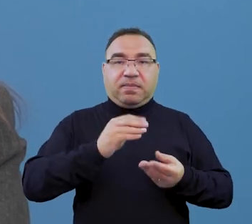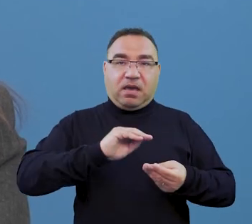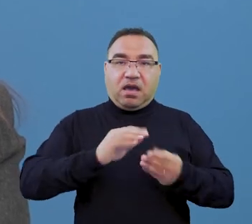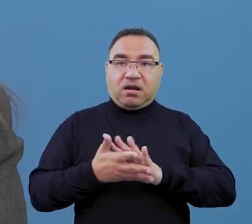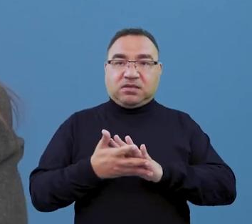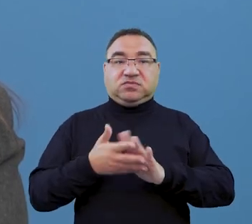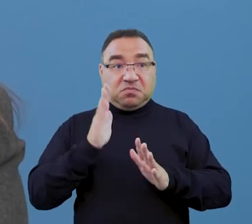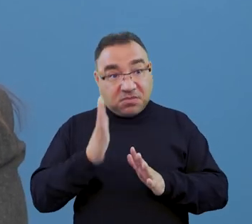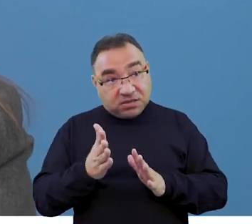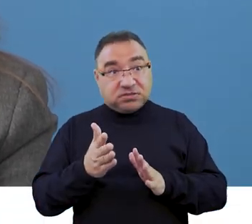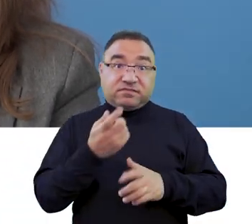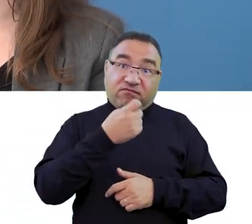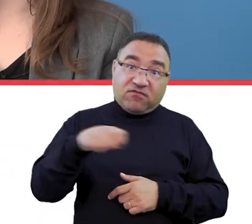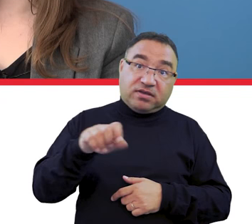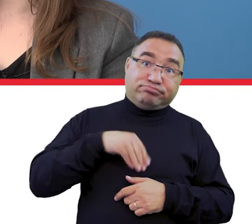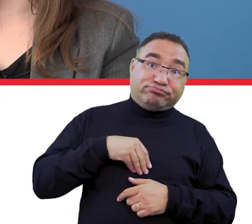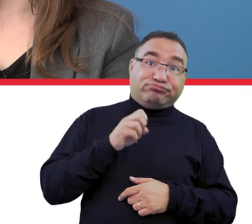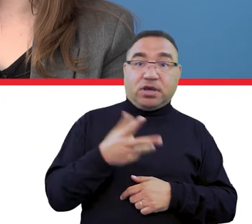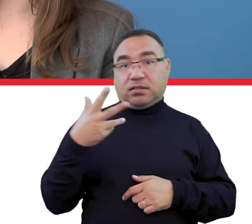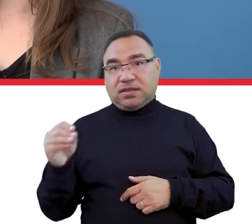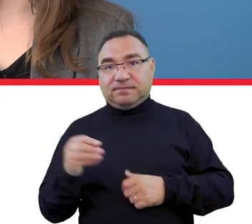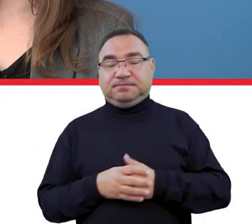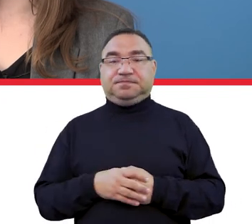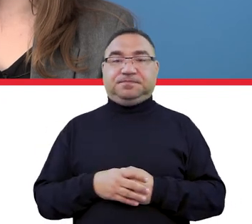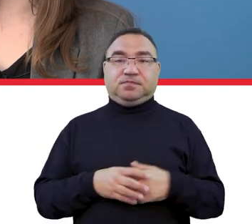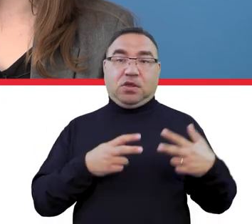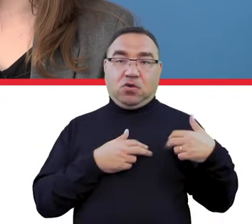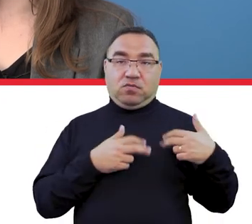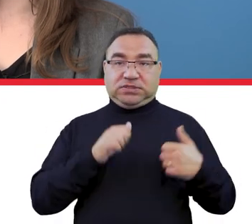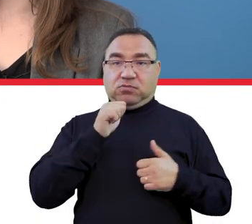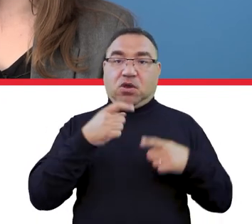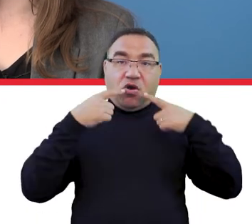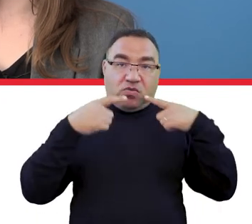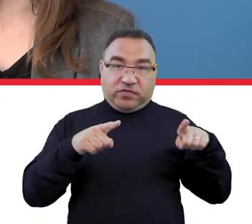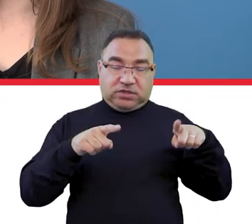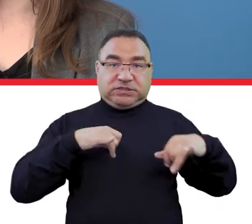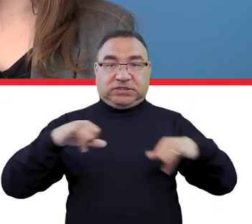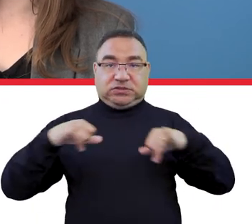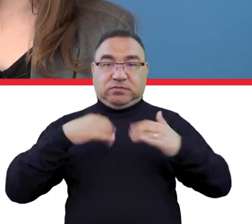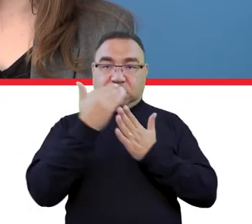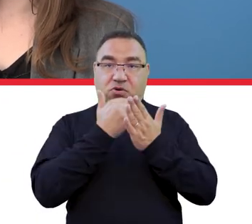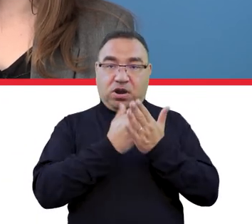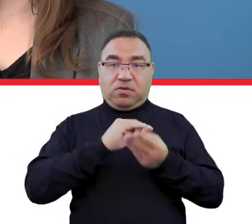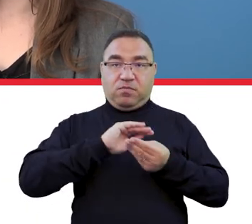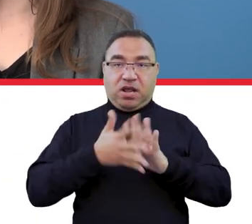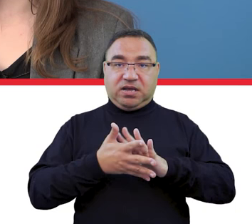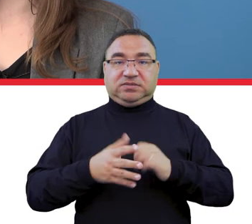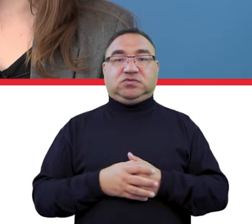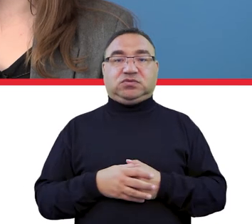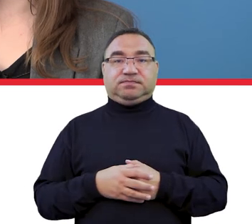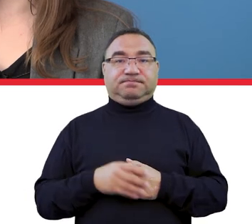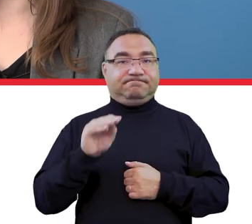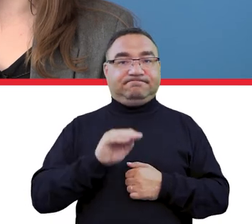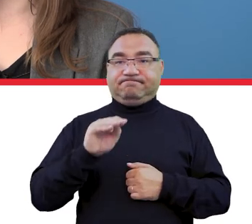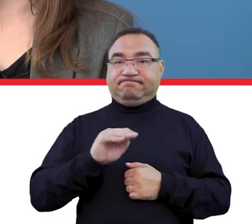czy będzie możliwość wyjazdu? Komisja Europejska, która odpowiada za zarządzanie programem Erasmus+, nie